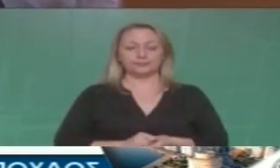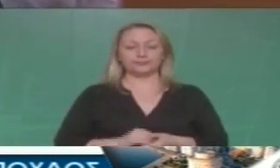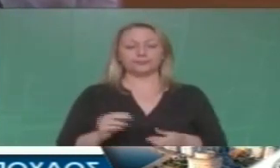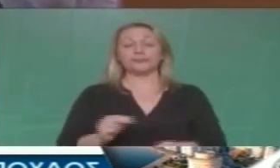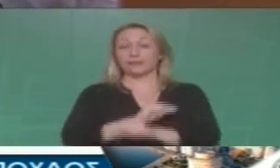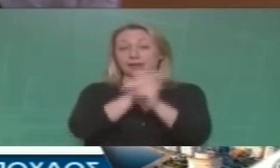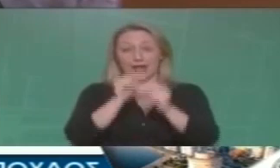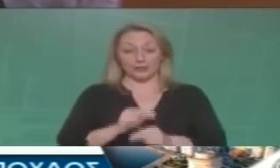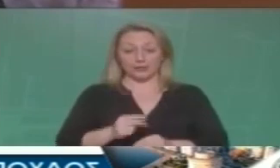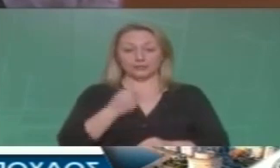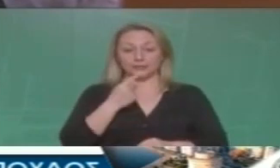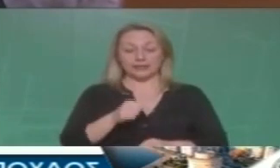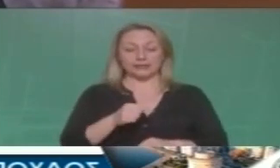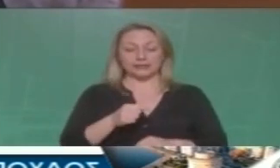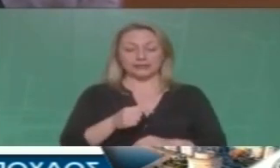λέμε το εξής